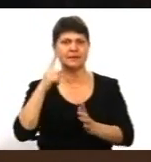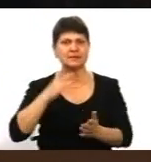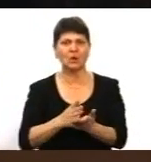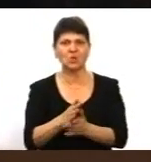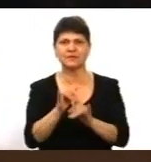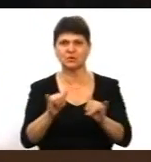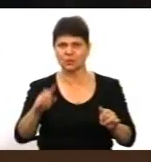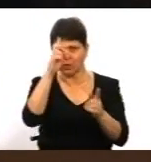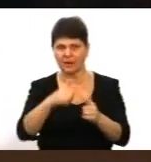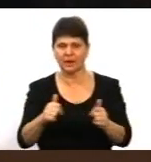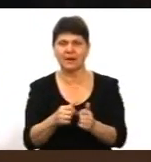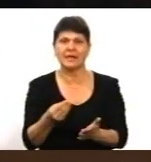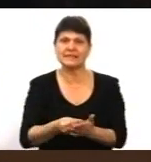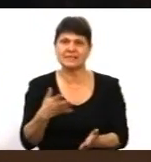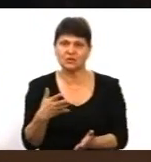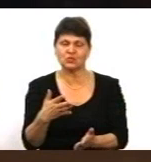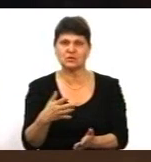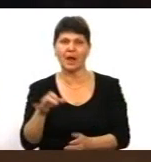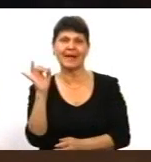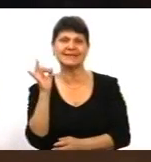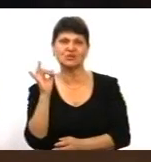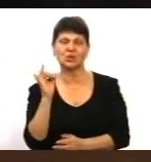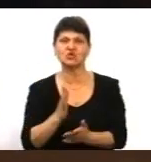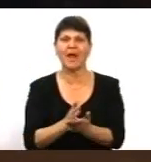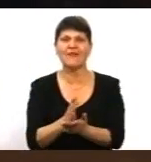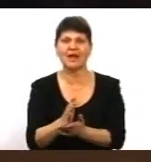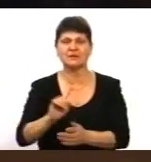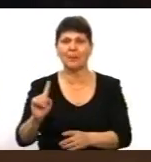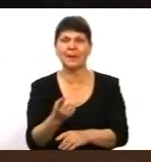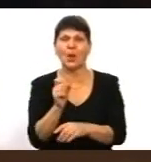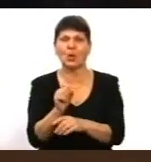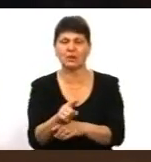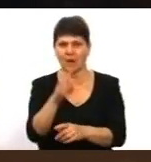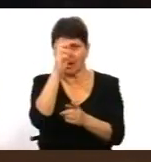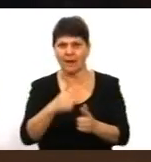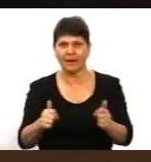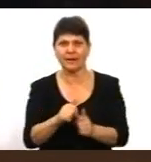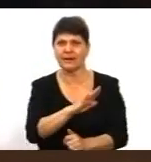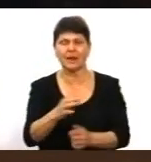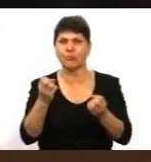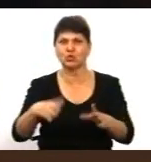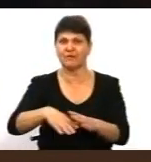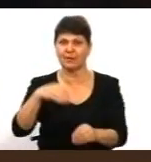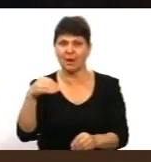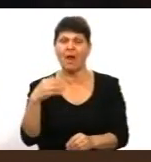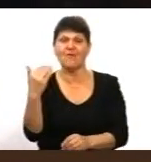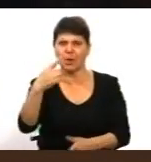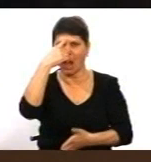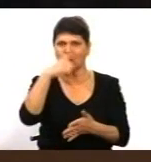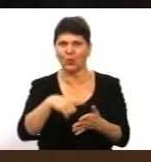про цінності, про історичний вектор, про пріоритети. Країна не просто обирає, вона довіряє свою дому.